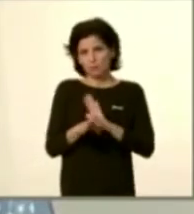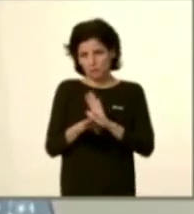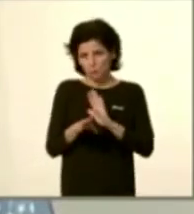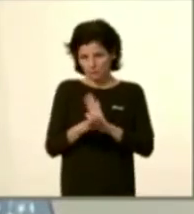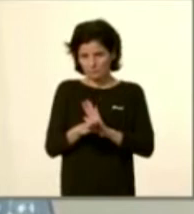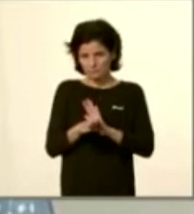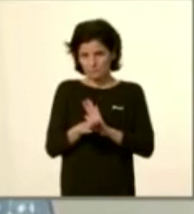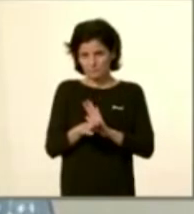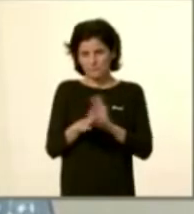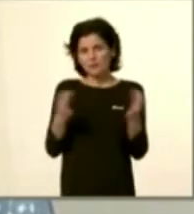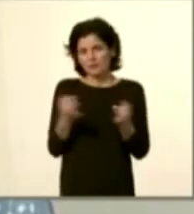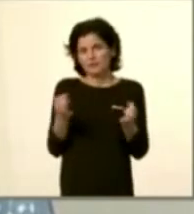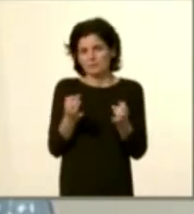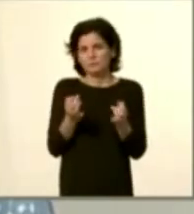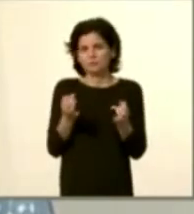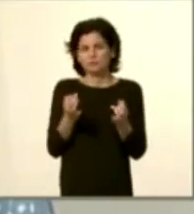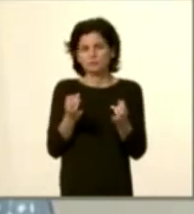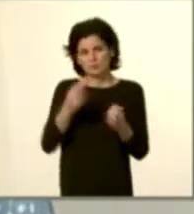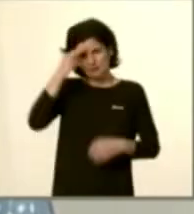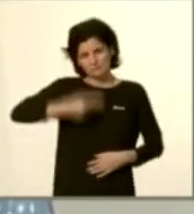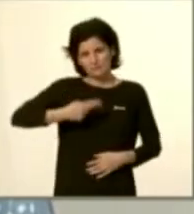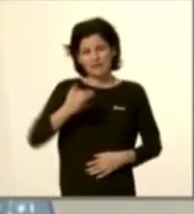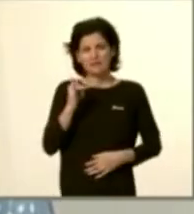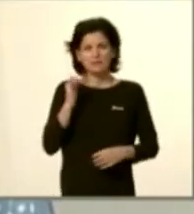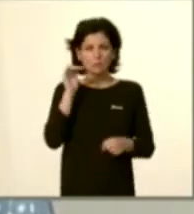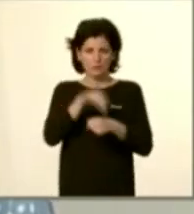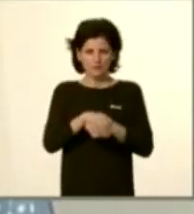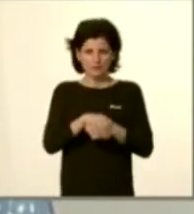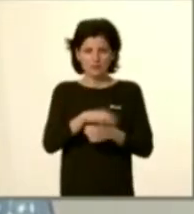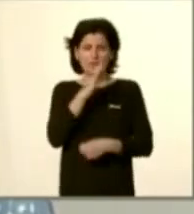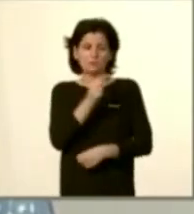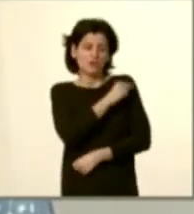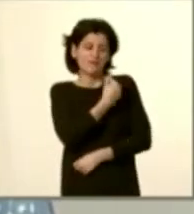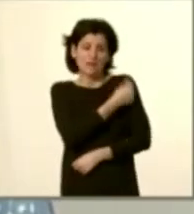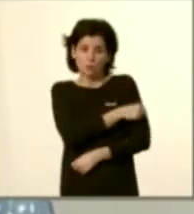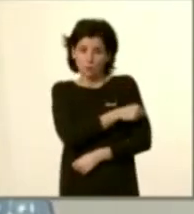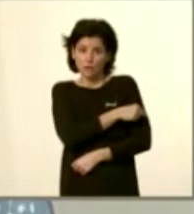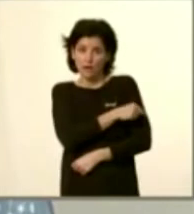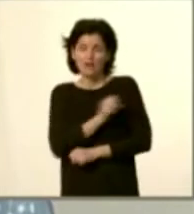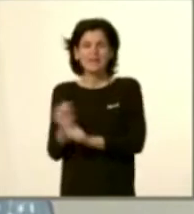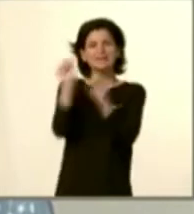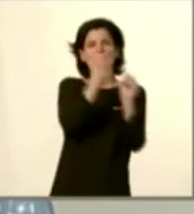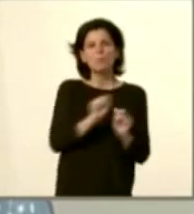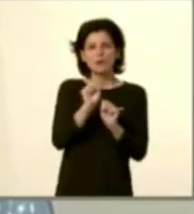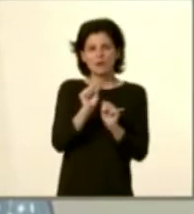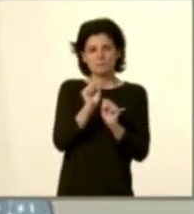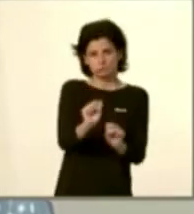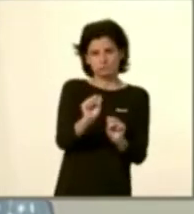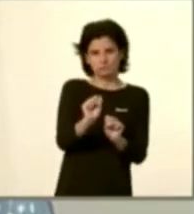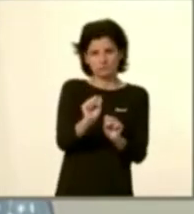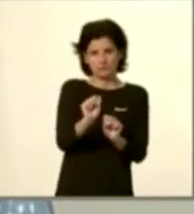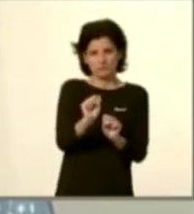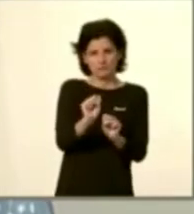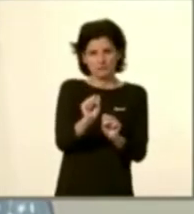respectar perquè la vacuna, la immunització, no